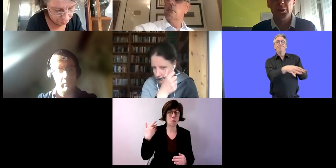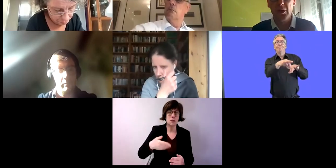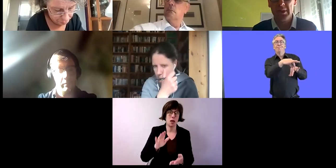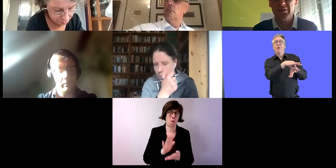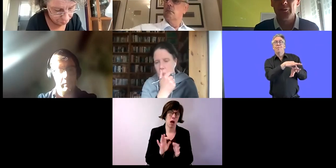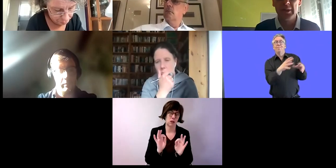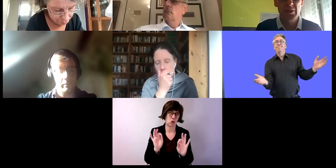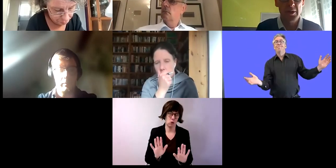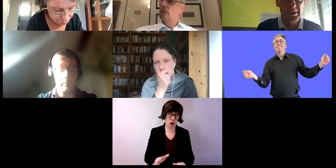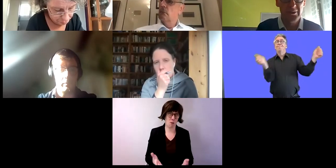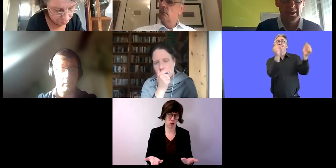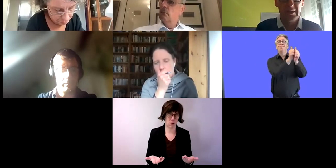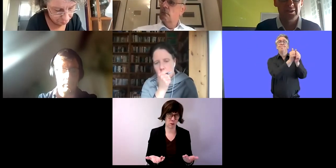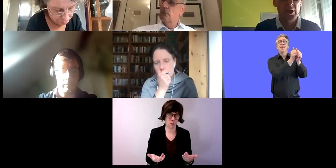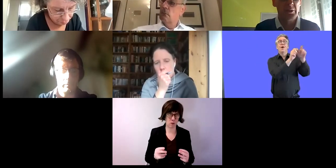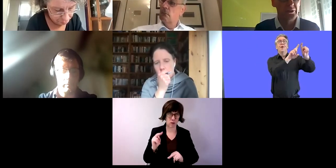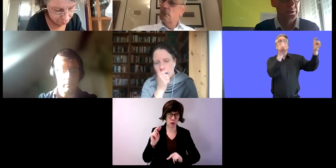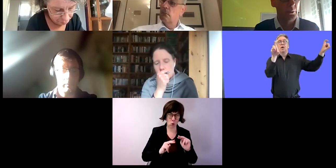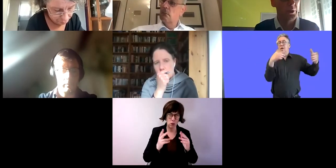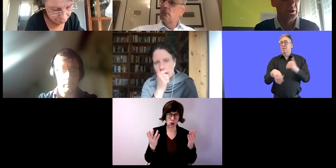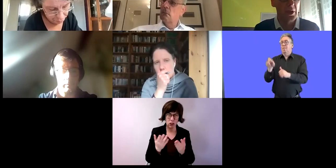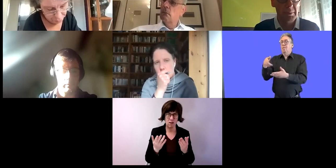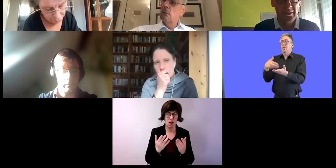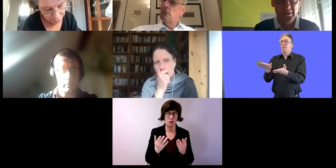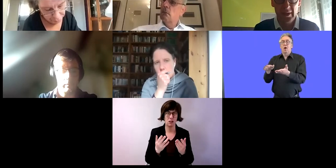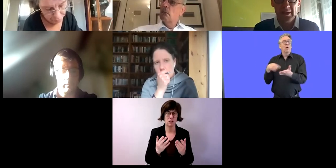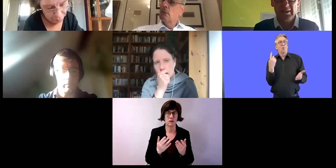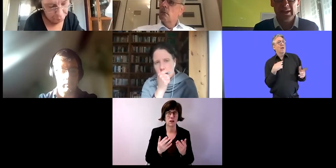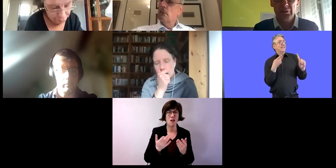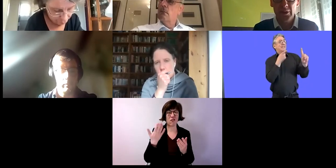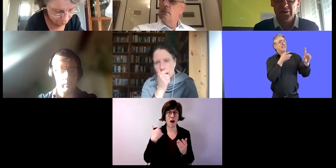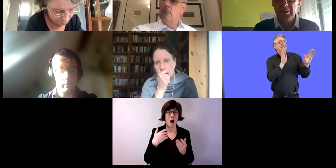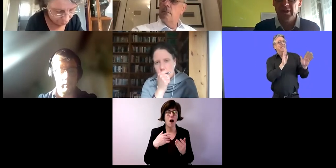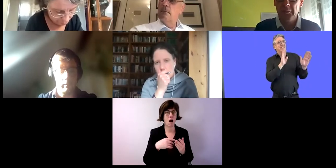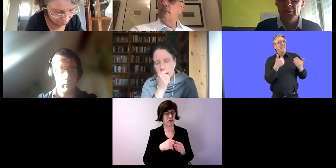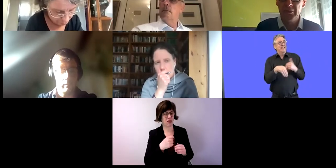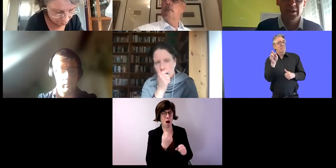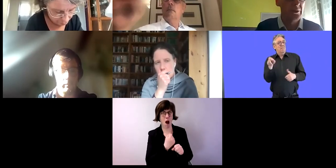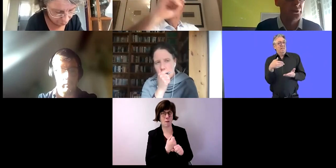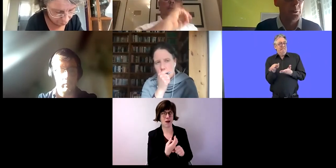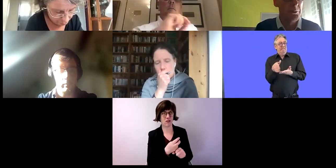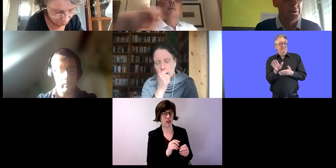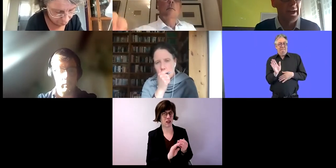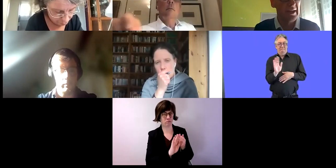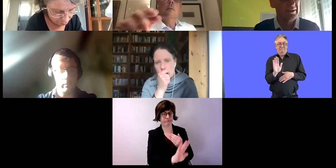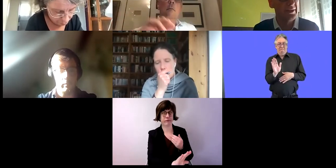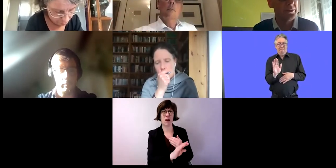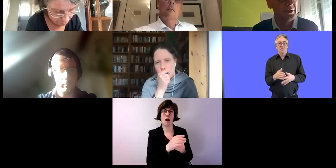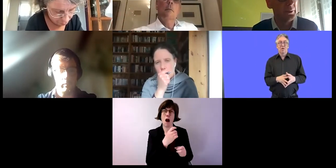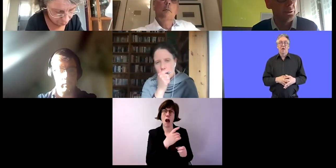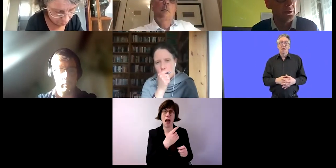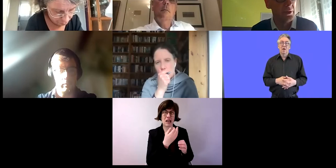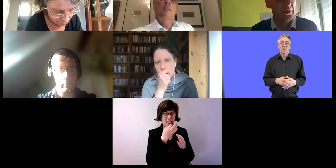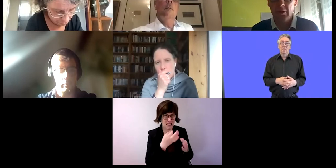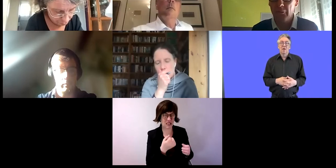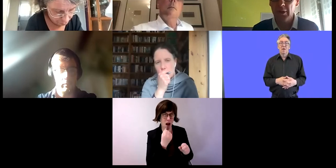Was der Unterschied ist, zwischen solchen Custom-Work-Arbeiten, also Arbeiten mit zugeschnittenen Arbeiten,